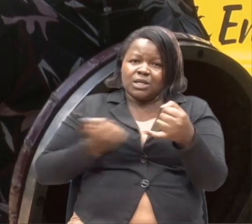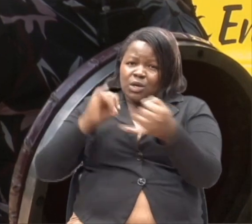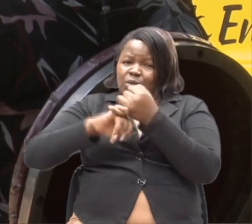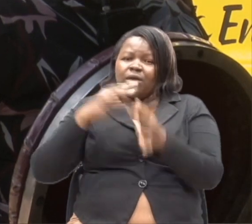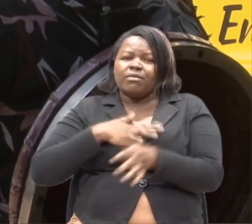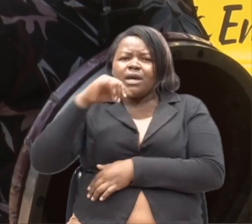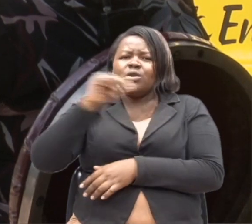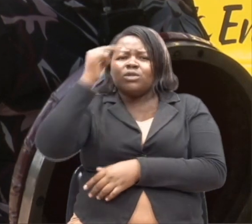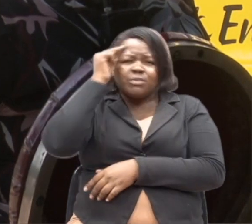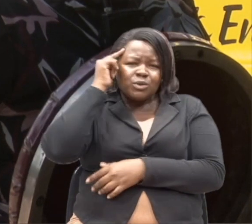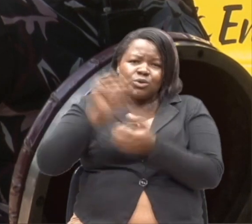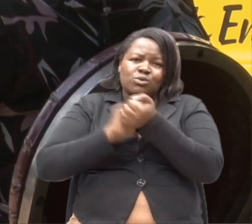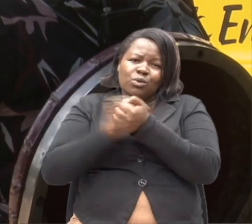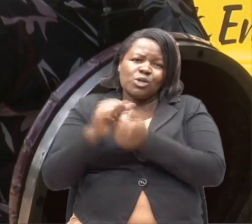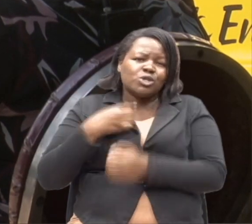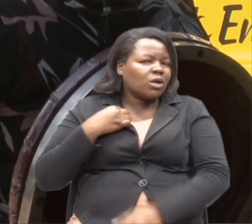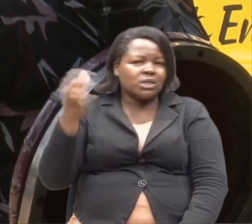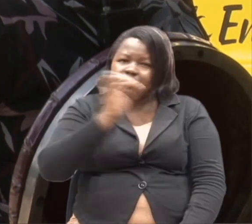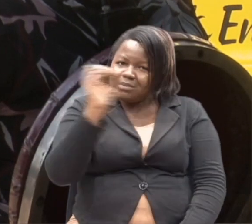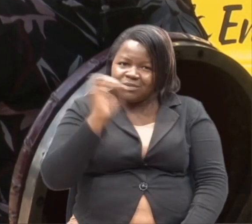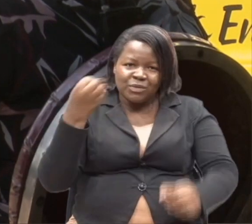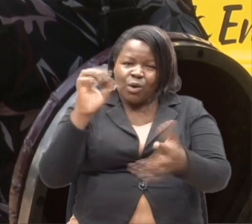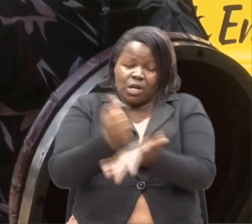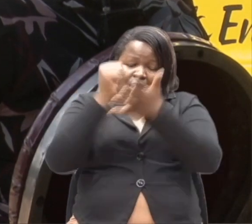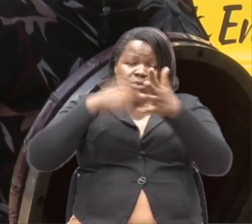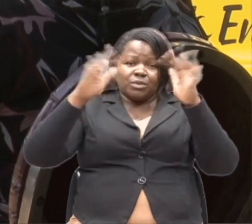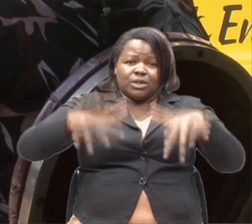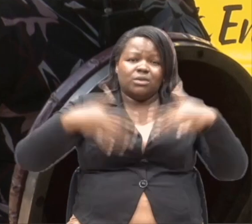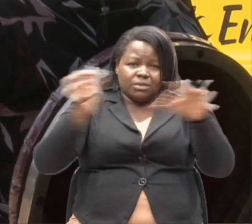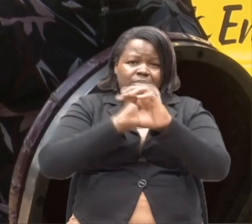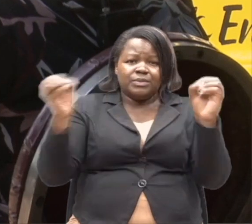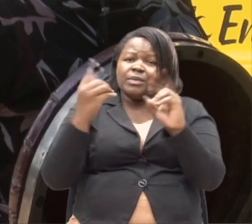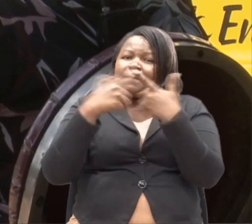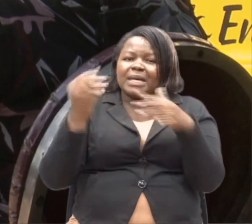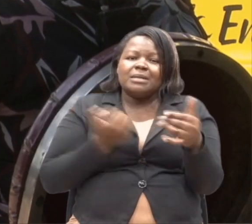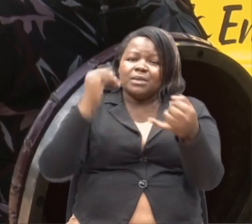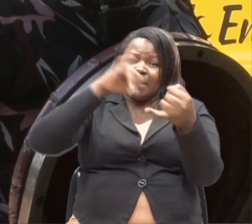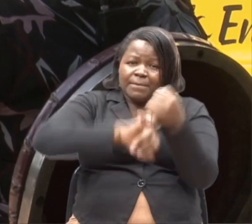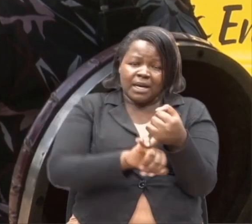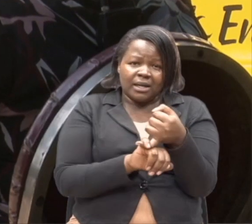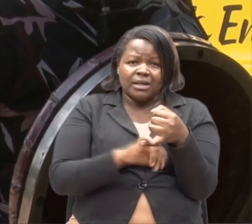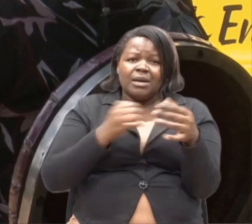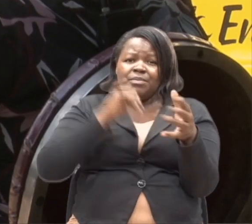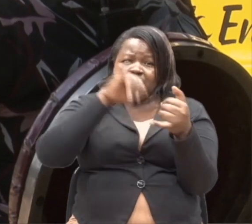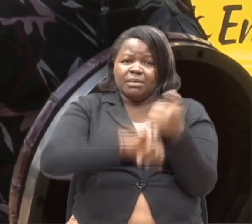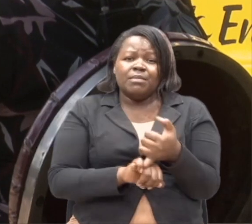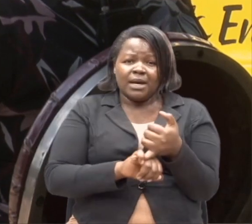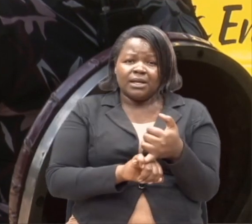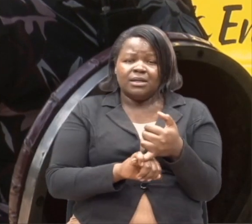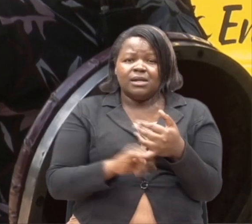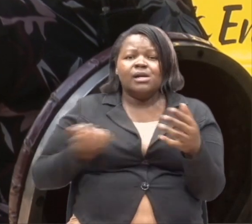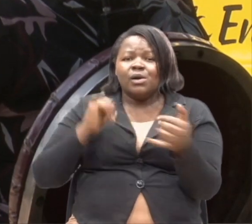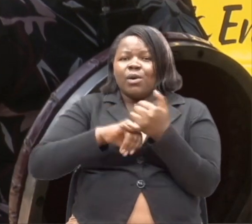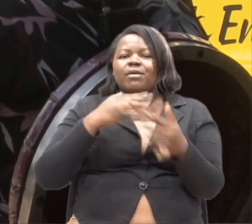vulie nguo. Ama nisaidia kulima shamba. Niriwa muke wangu ili to share companionship.